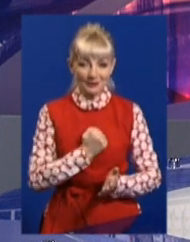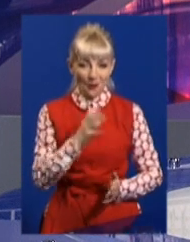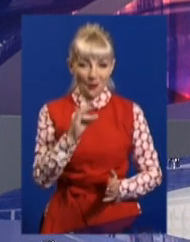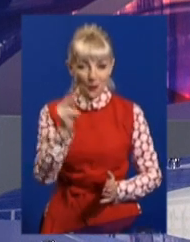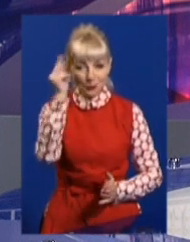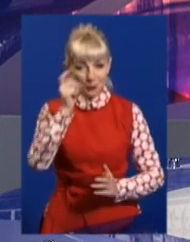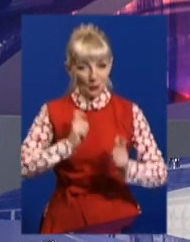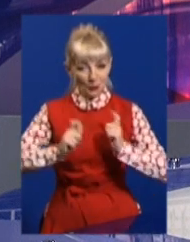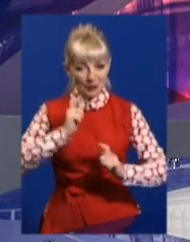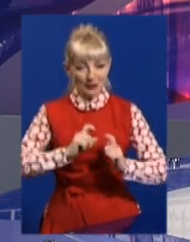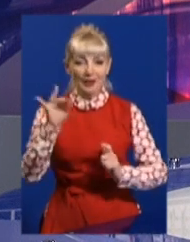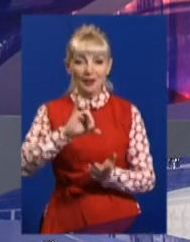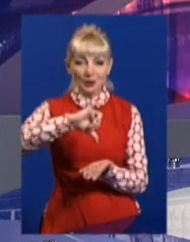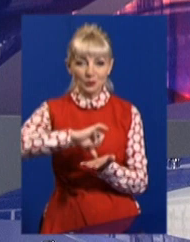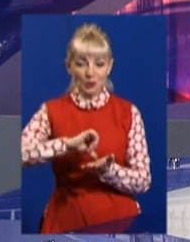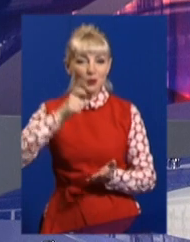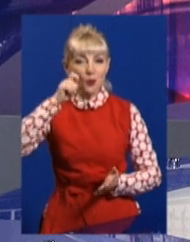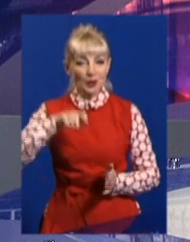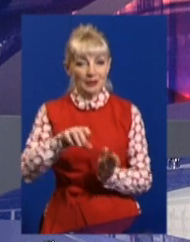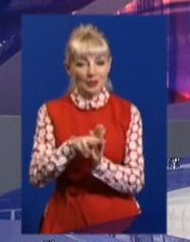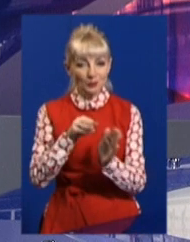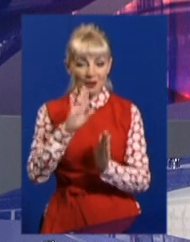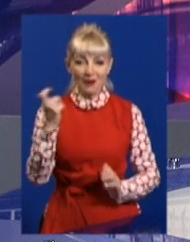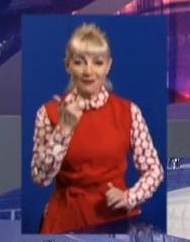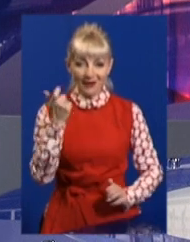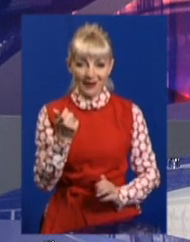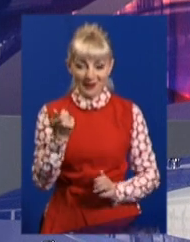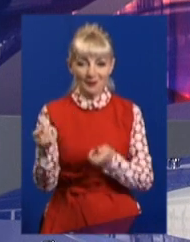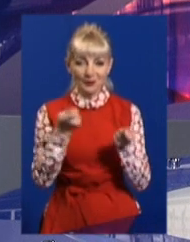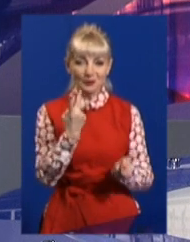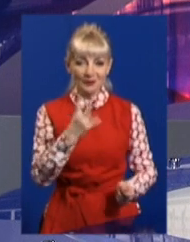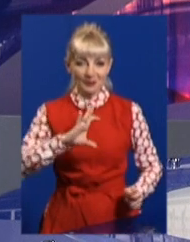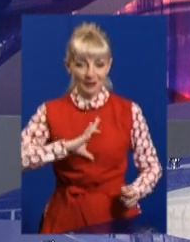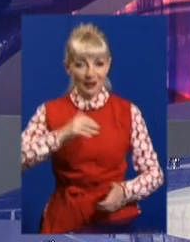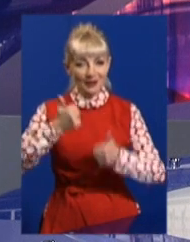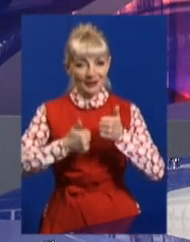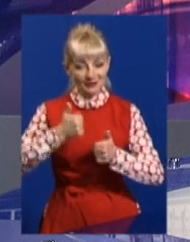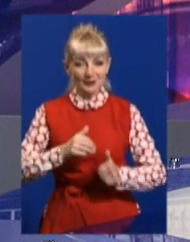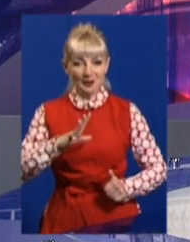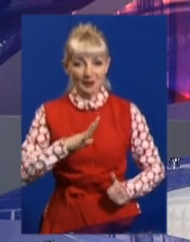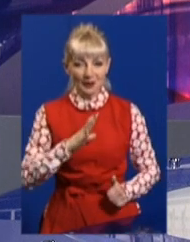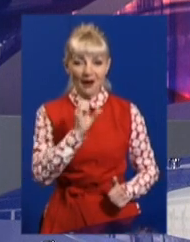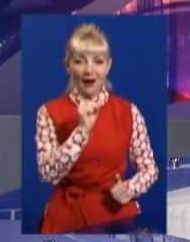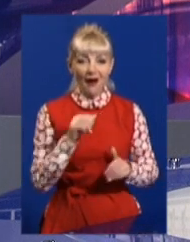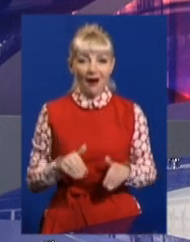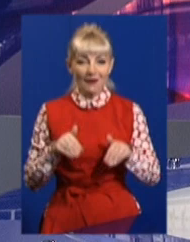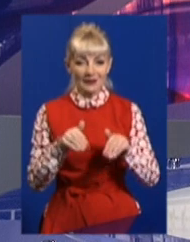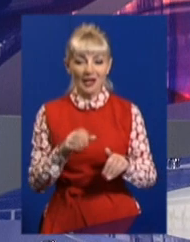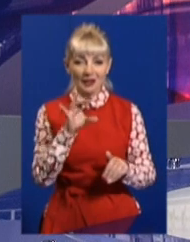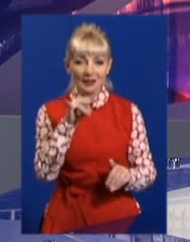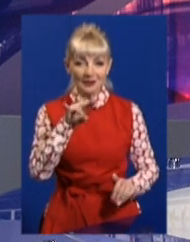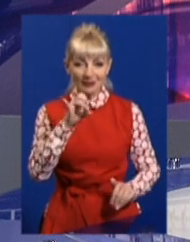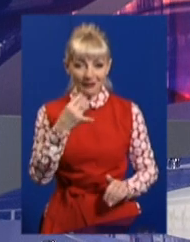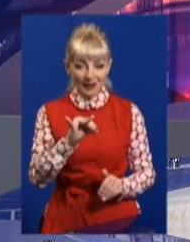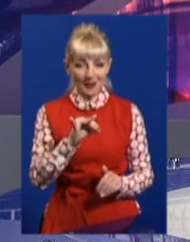курсант вишу та учасник української збірної. До Харкова привіз дві медалі. Змагання відбулися в австралійському Сіднеї. Тривали